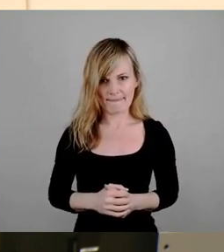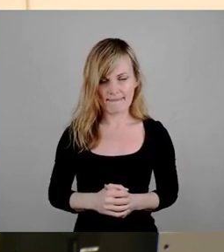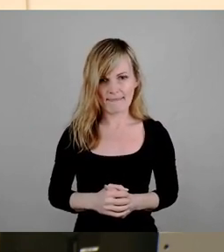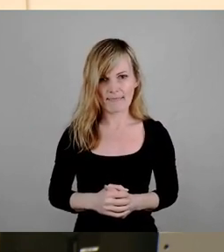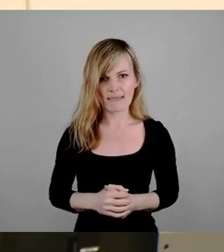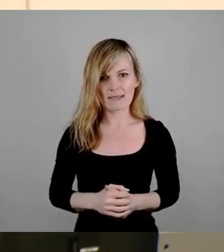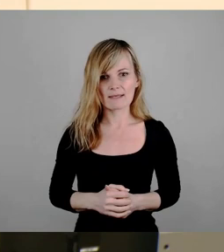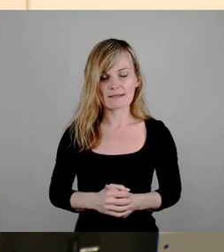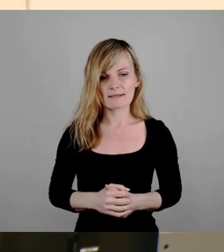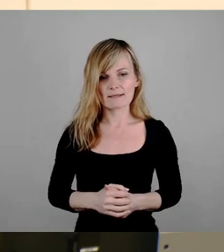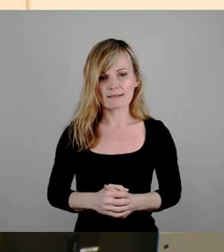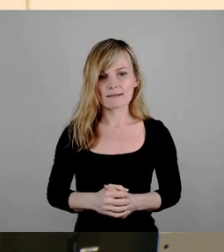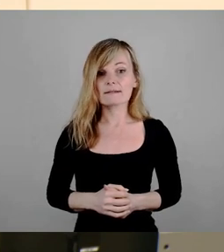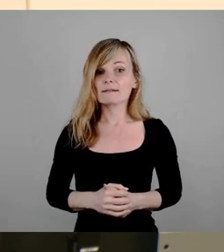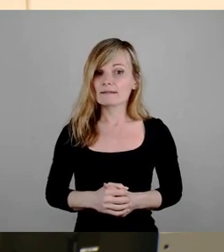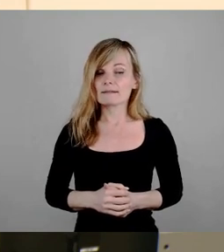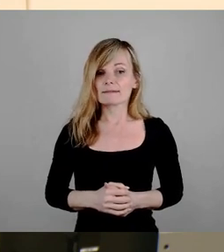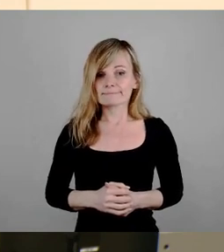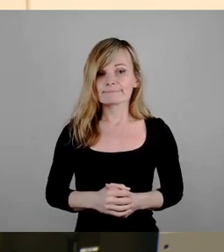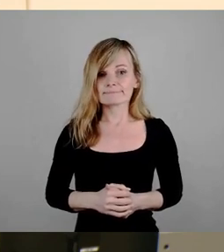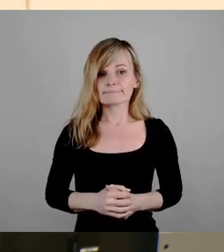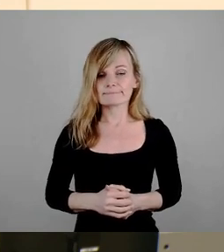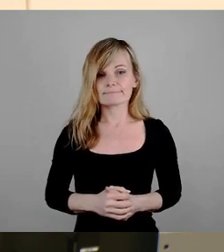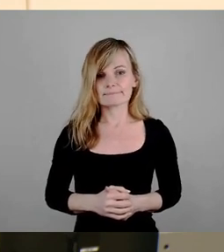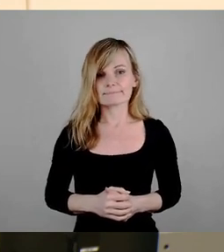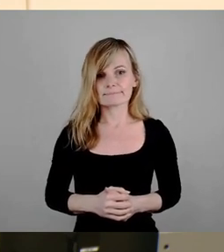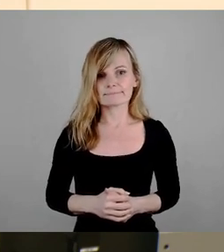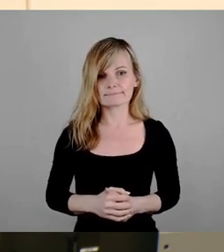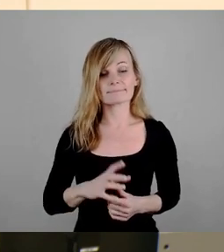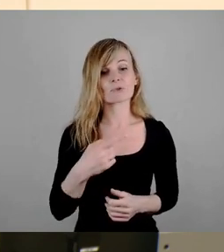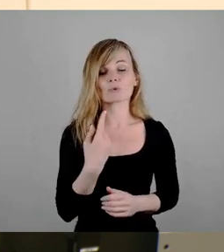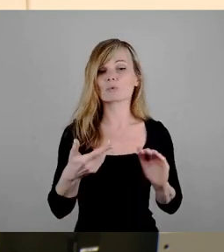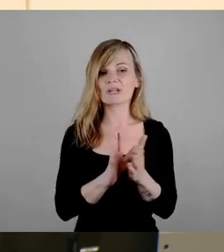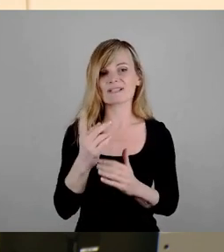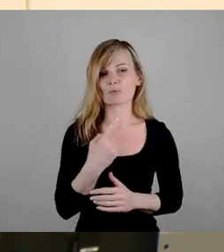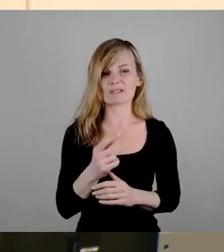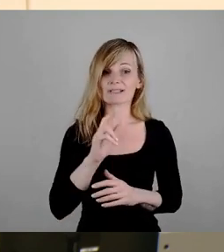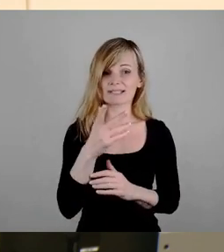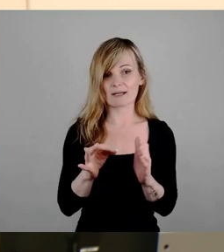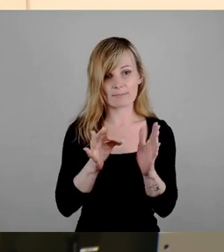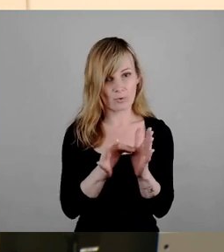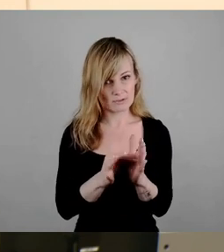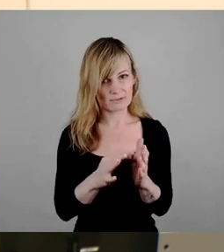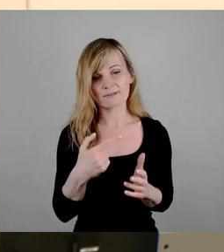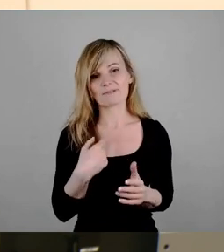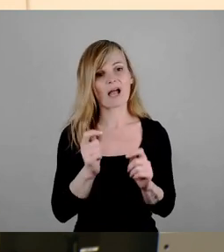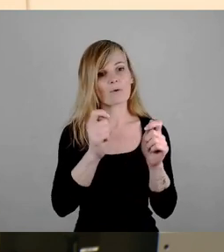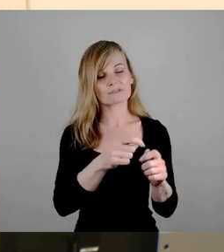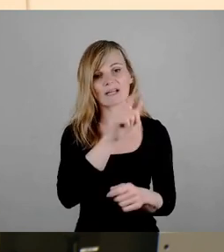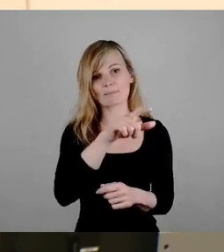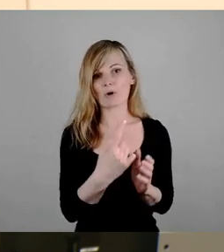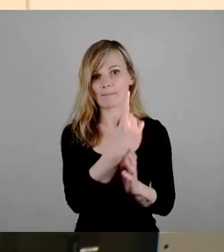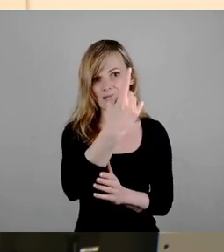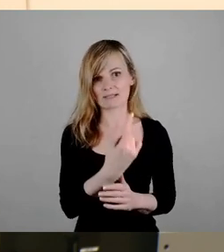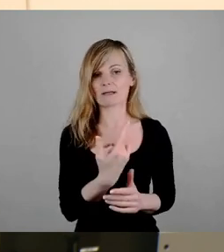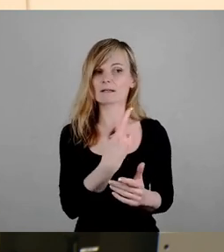In unserem dritten Punkt beauftragen wir den Bürgermeister im Prinzip zu